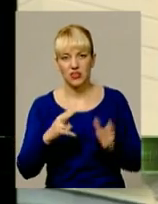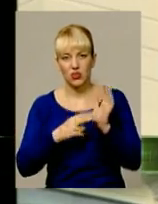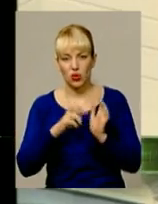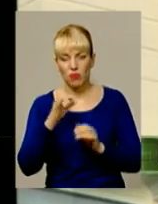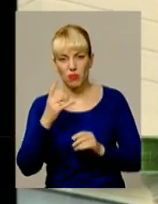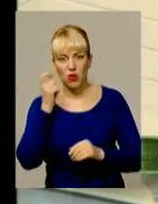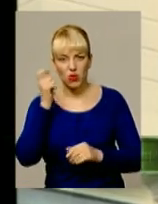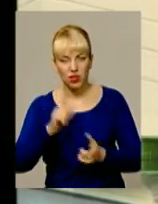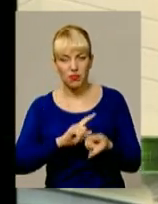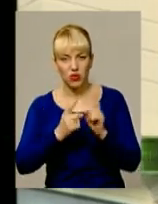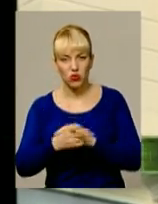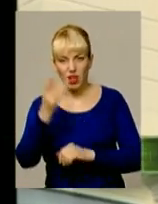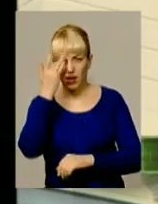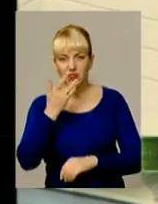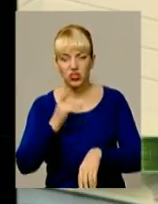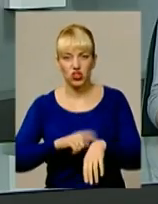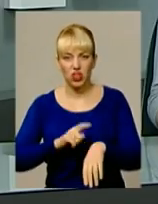українці перейдуть на літній час.